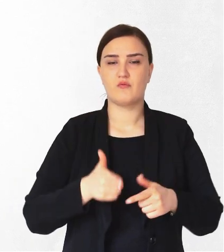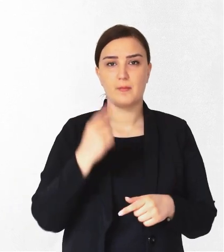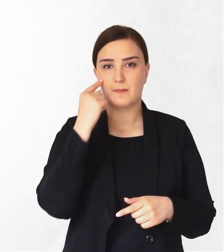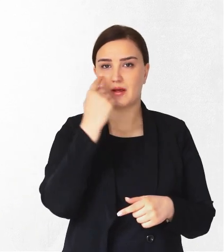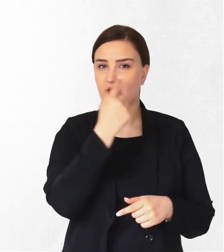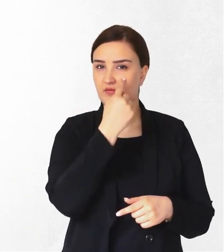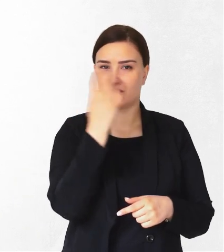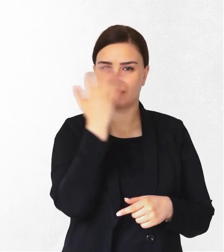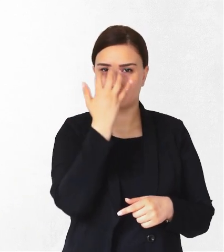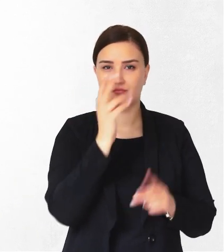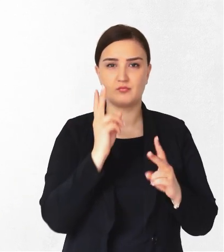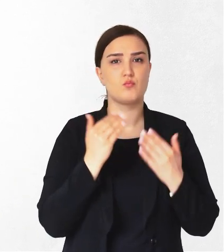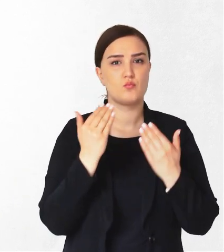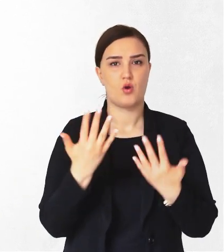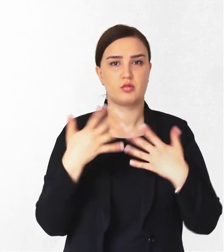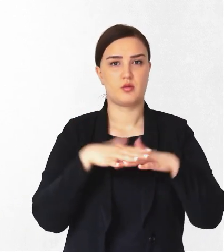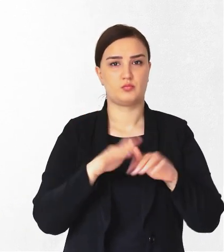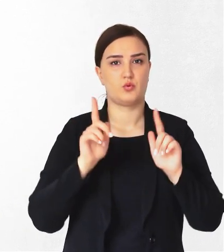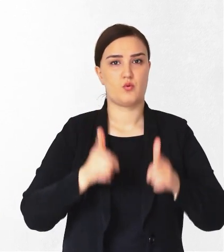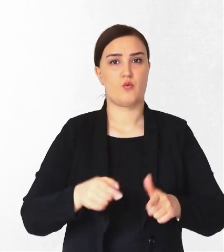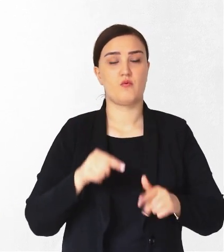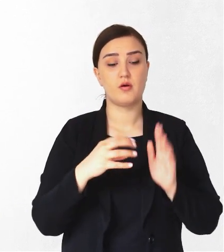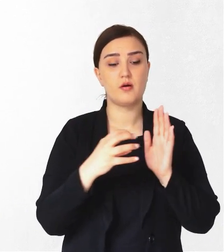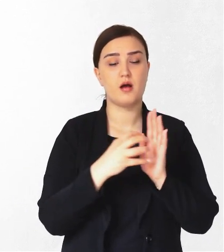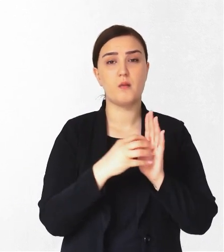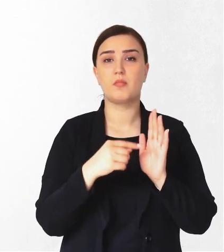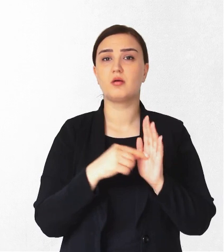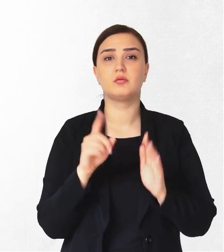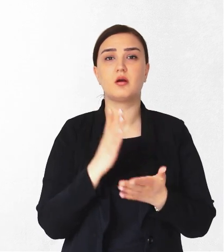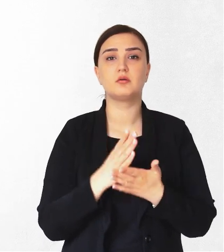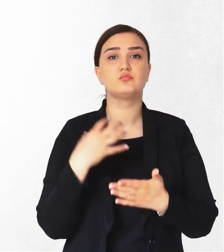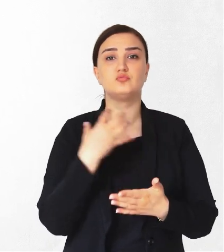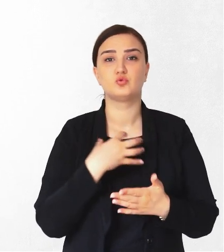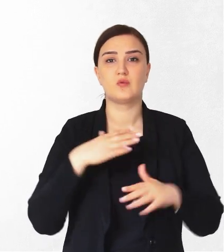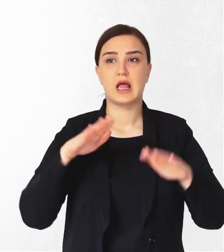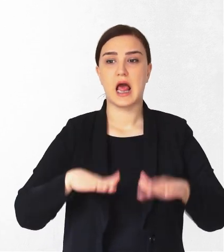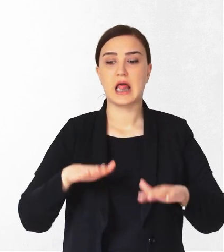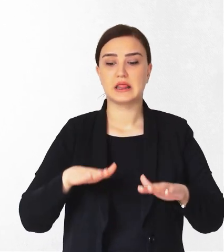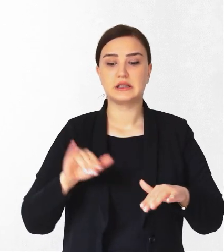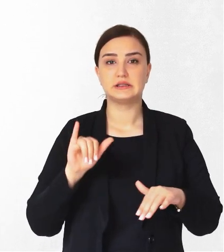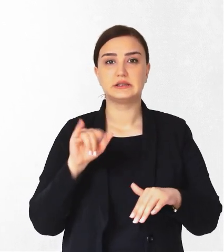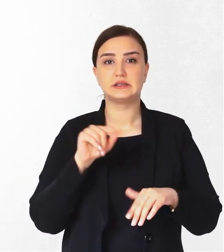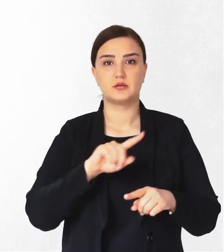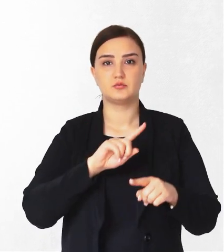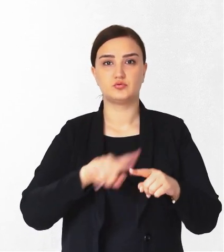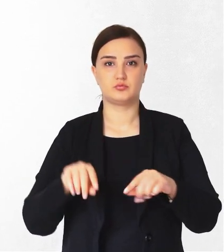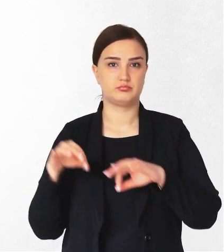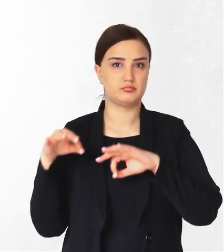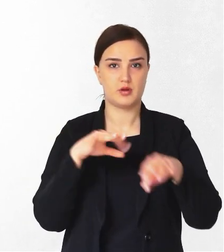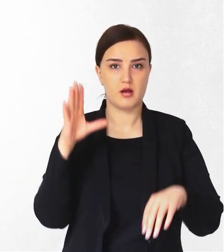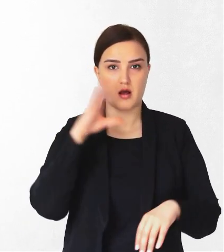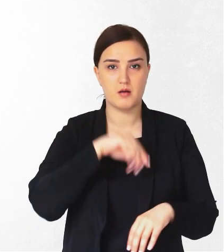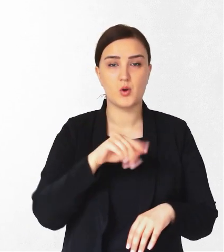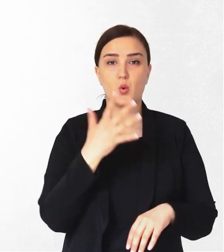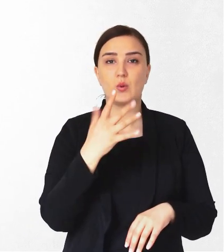məhdudiyyətli şəxslər üçün səsləndirilib və uyğunlaşdırılıb. Aplikasiyanın əsas üstünlüyü vətəndaşın yerləşdiyi yeri müəyyən etməkdir.